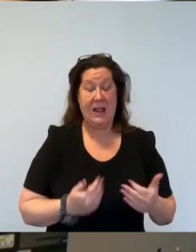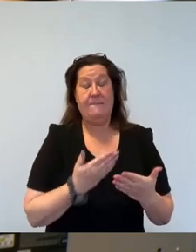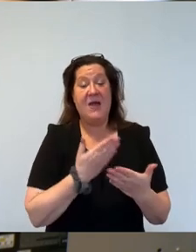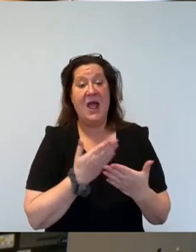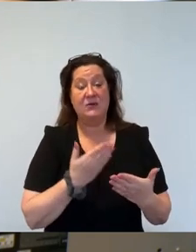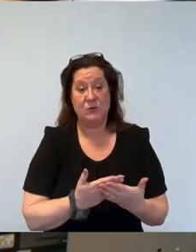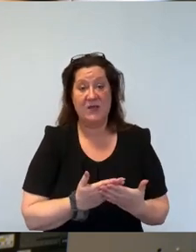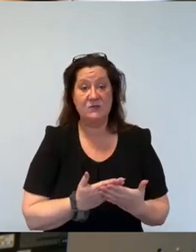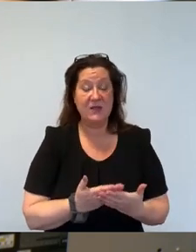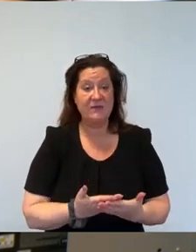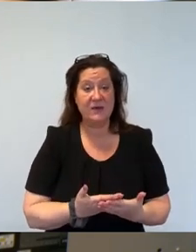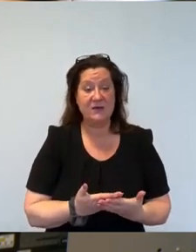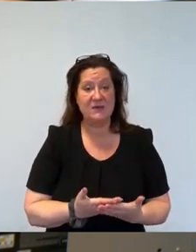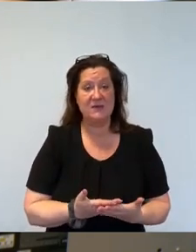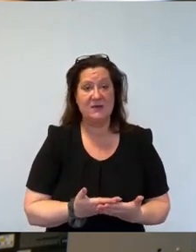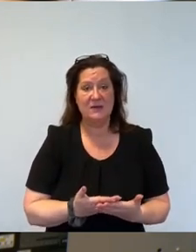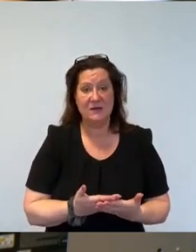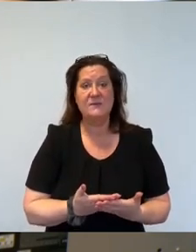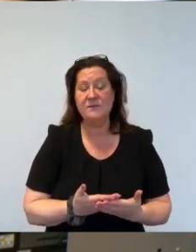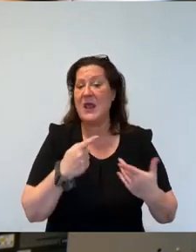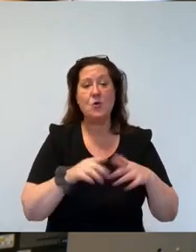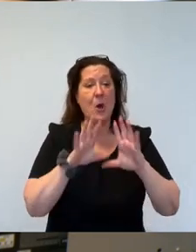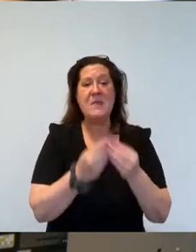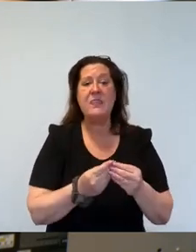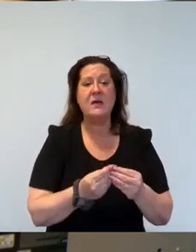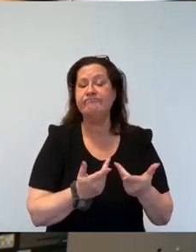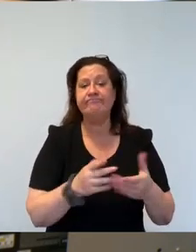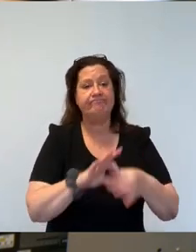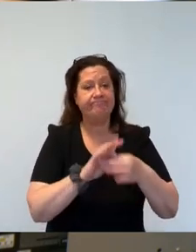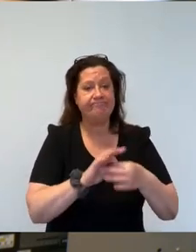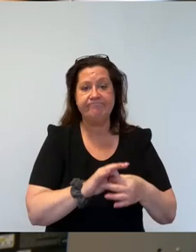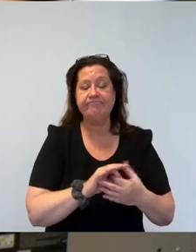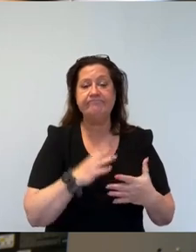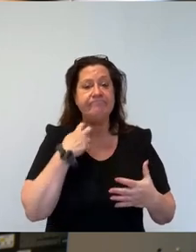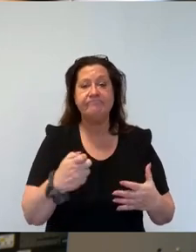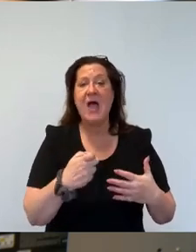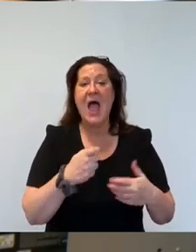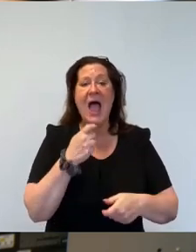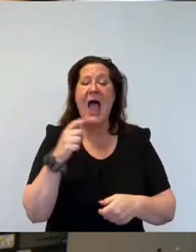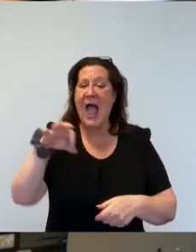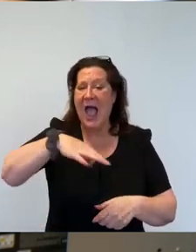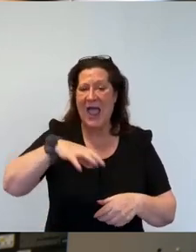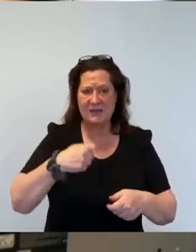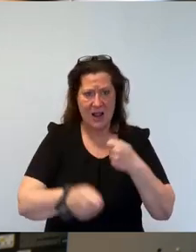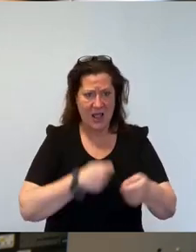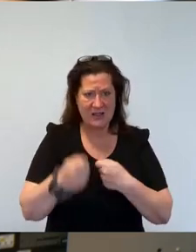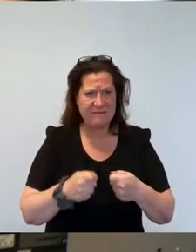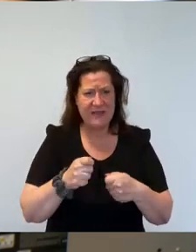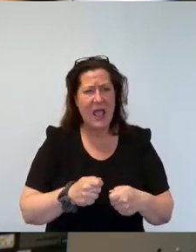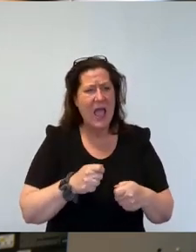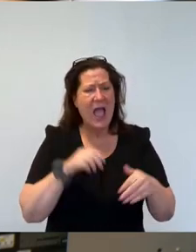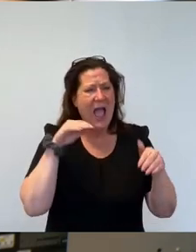dann machen wir uns komplett abhängig vom Einzelhandel. Das nämlich Läden für eine so kleine Zielgruppe, was ja Asylsuchende sind,